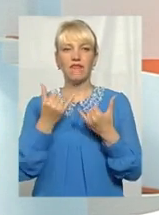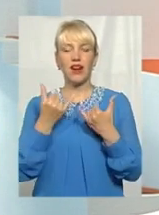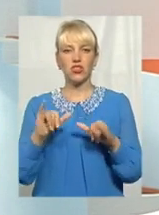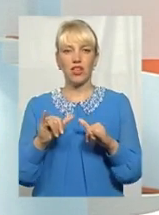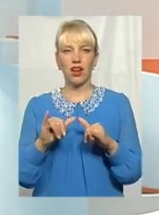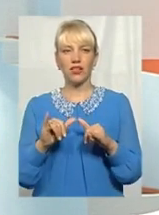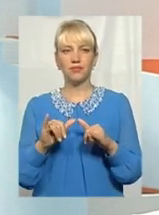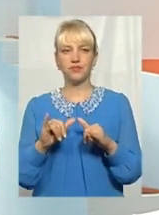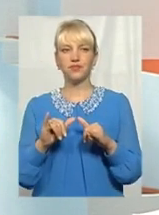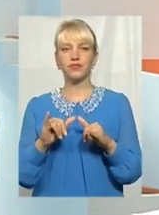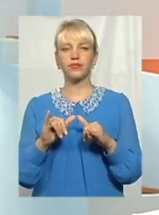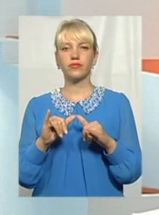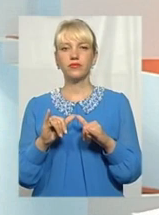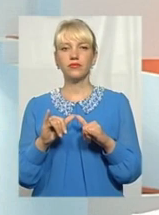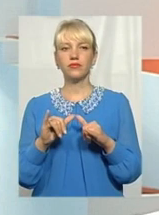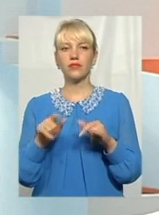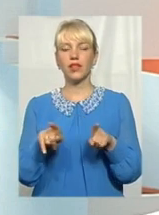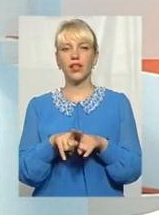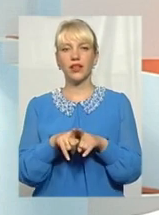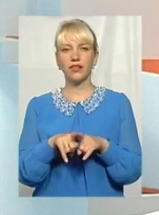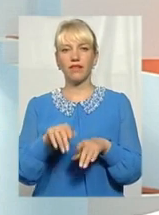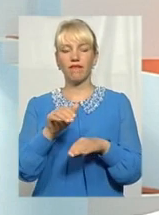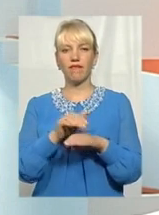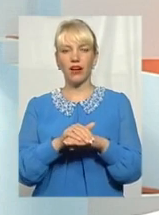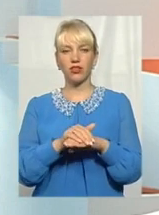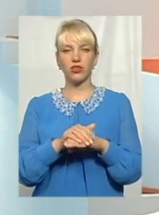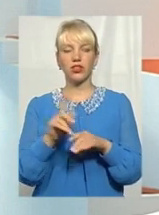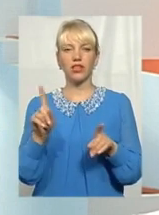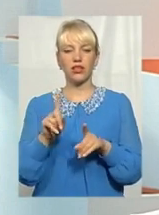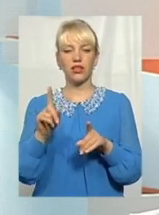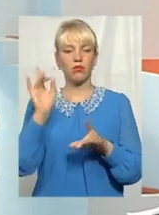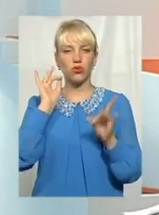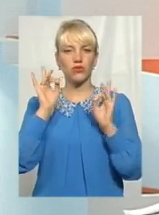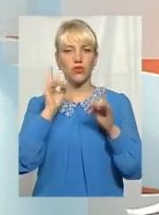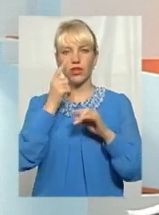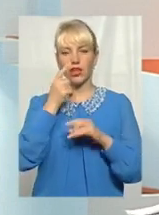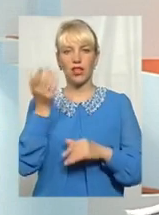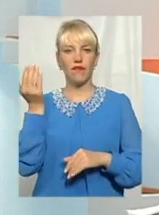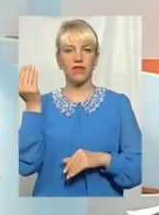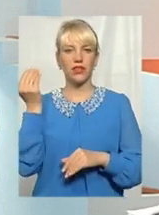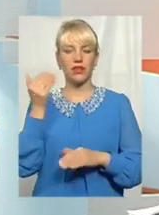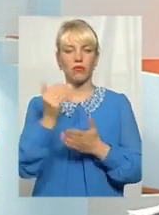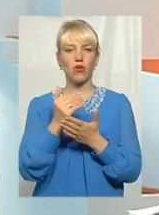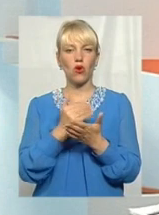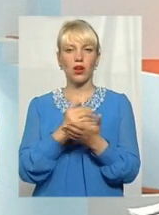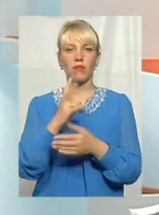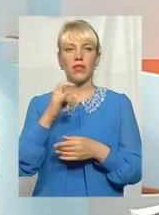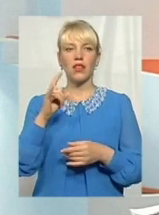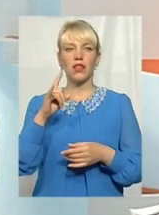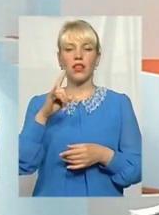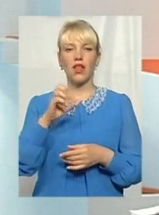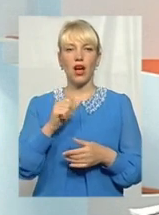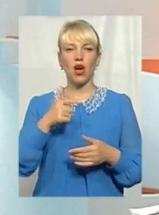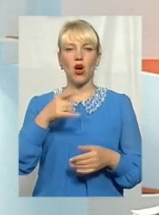наприклад, такий фактор, який прозвучав в одній із недавніх програм на Гробатському